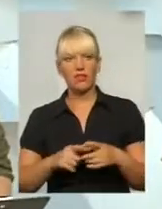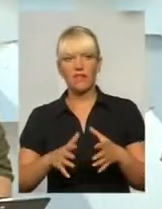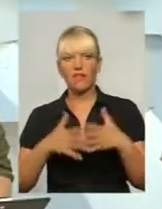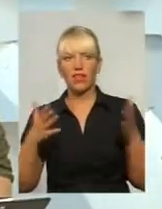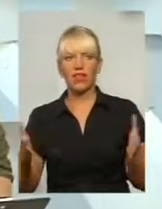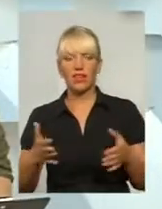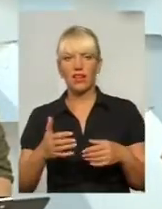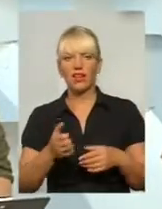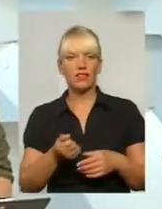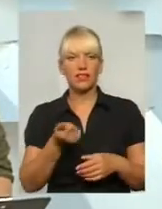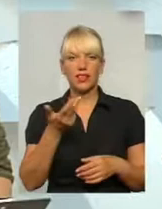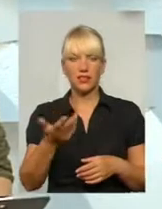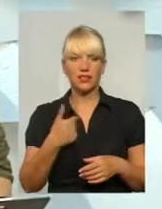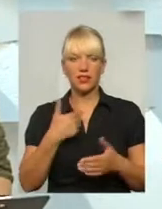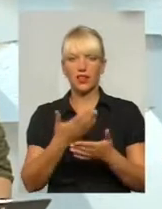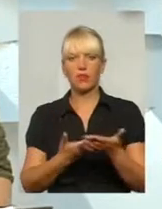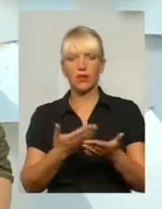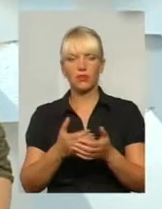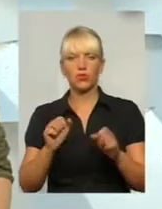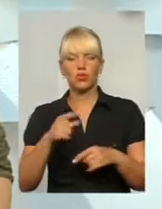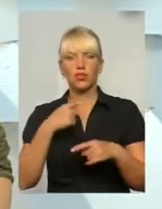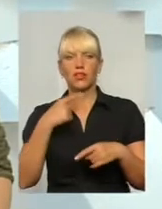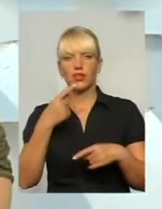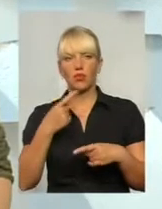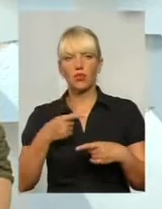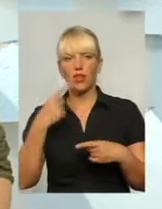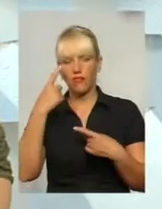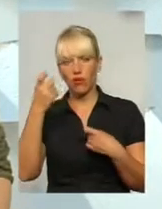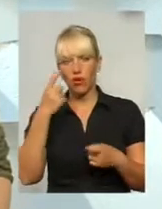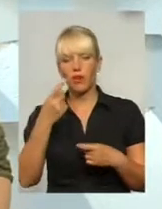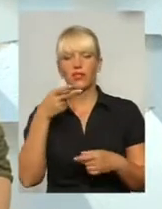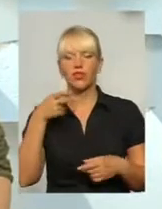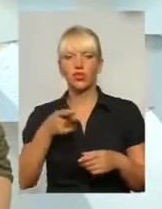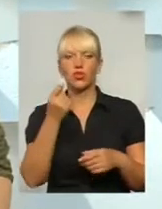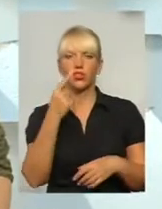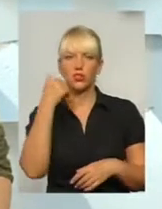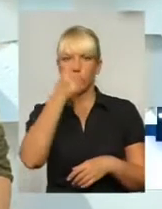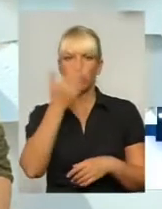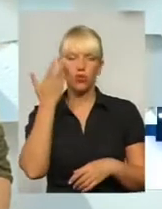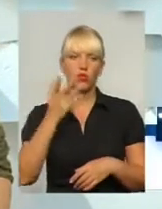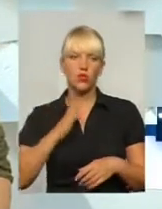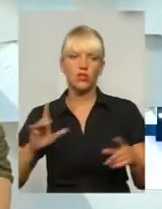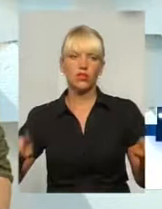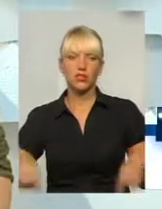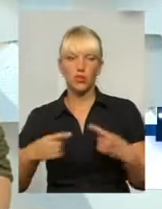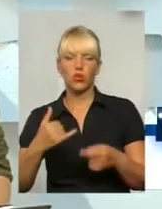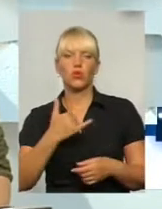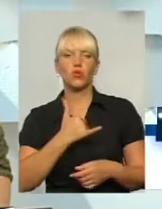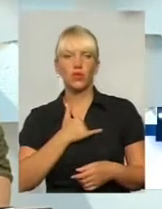кількість. Для прикладу можу вам надати таку інформацію, що з 2011 року, коли були створені в нас